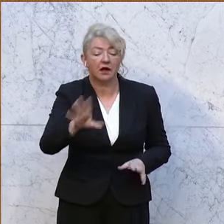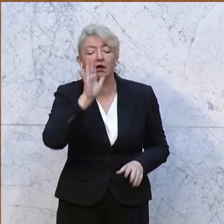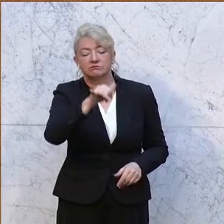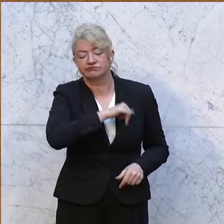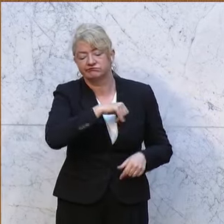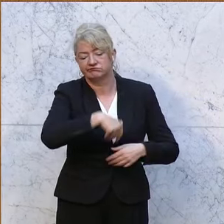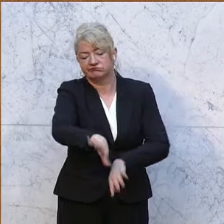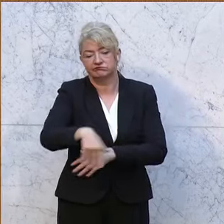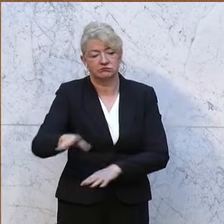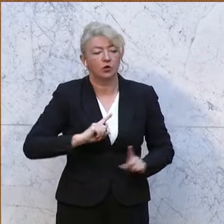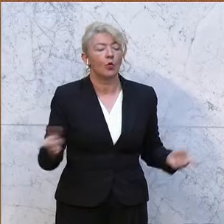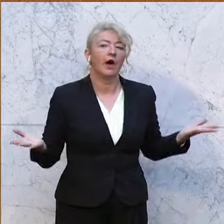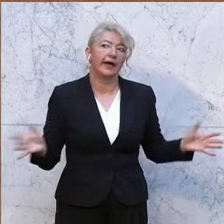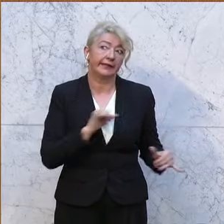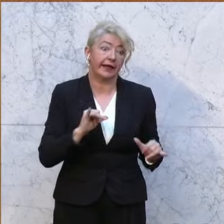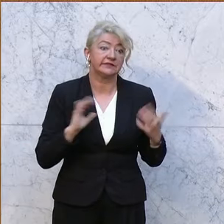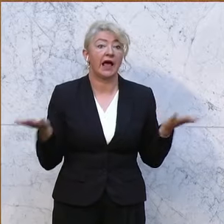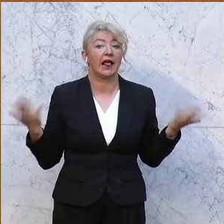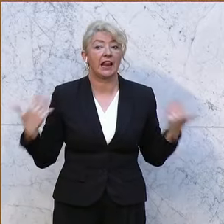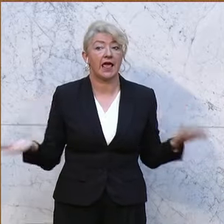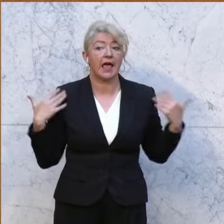interessiert uns nur die Klimakrise.